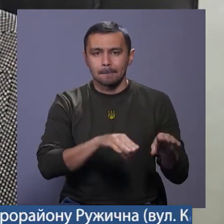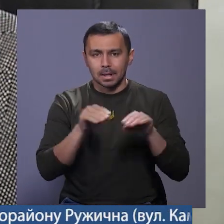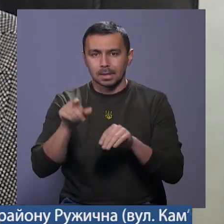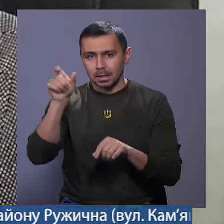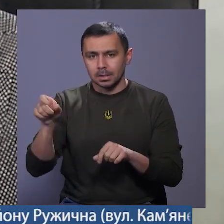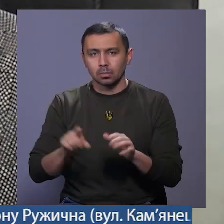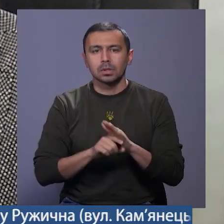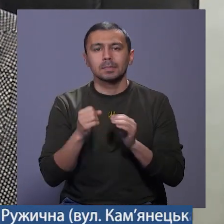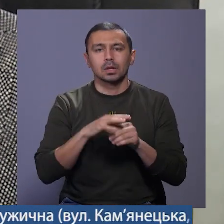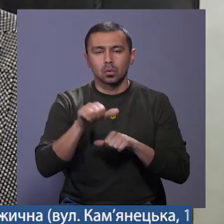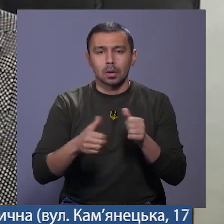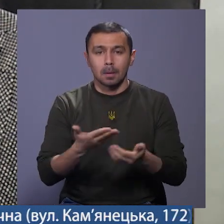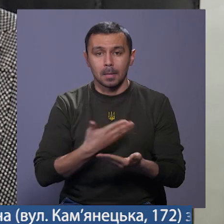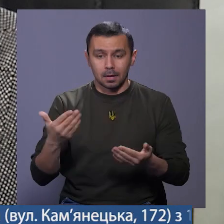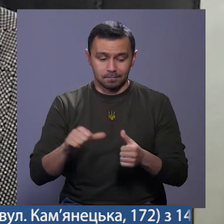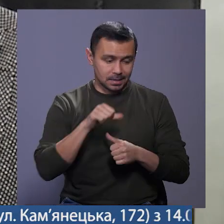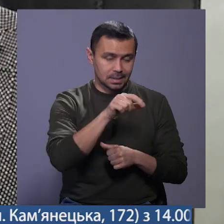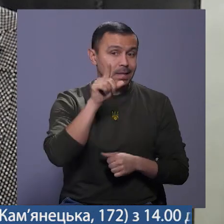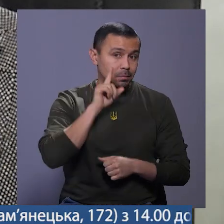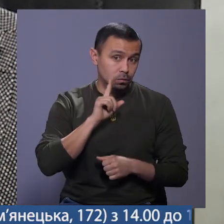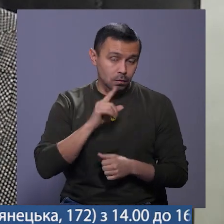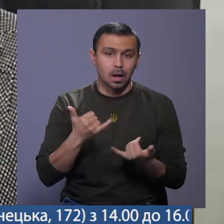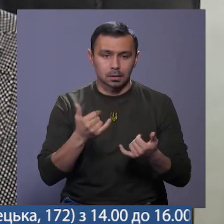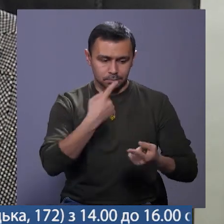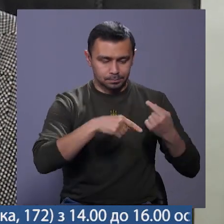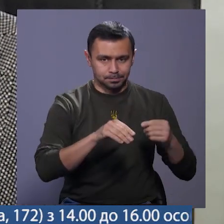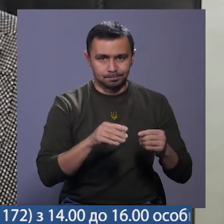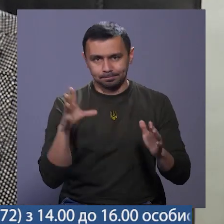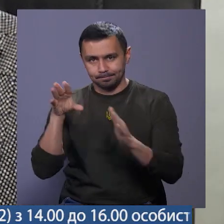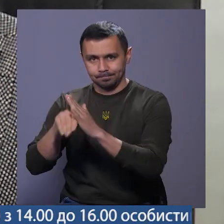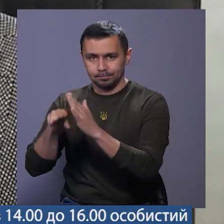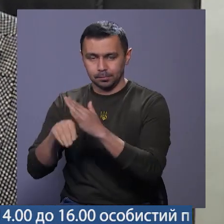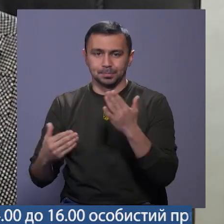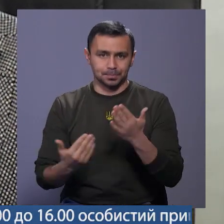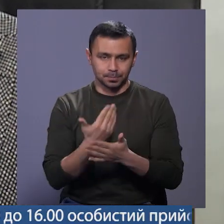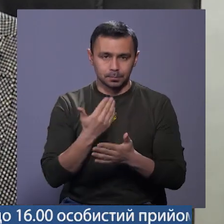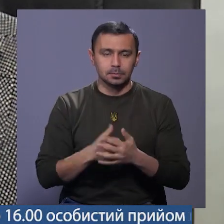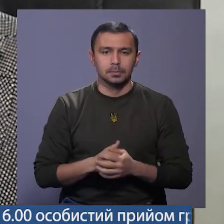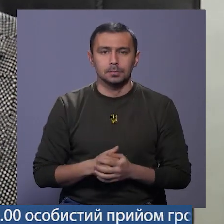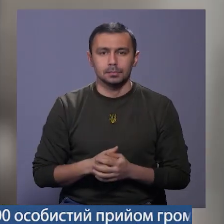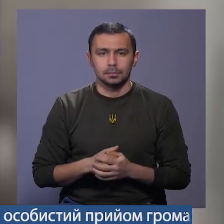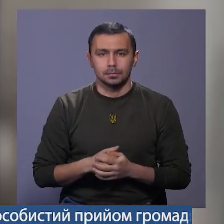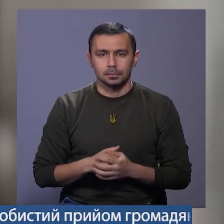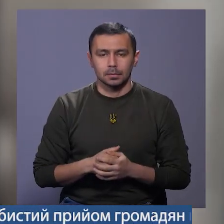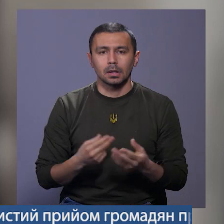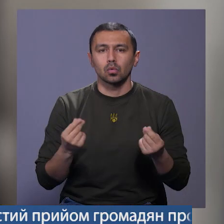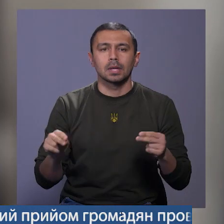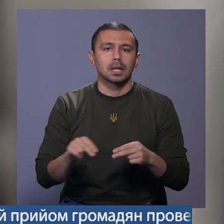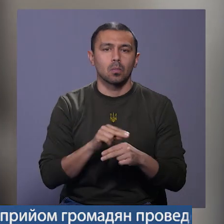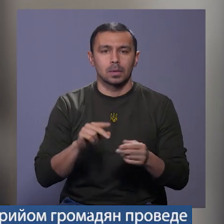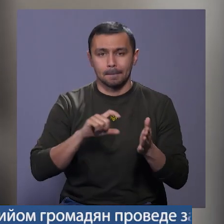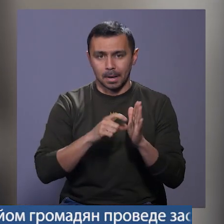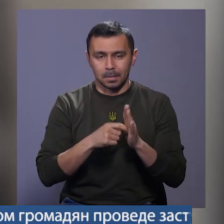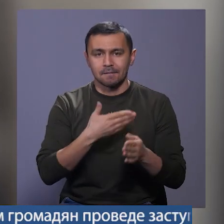з 2015 року. Ми їх відселили тимчасово, і буде несправедливо, якщо ми назад їх не заселимо в їхніш кімнати. Кошти на ремонт